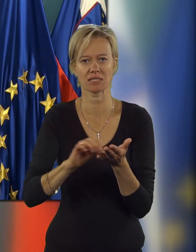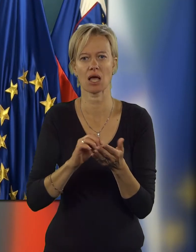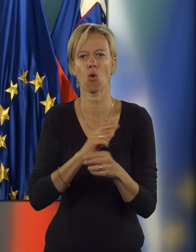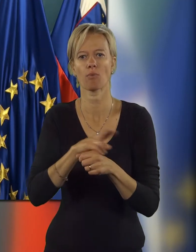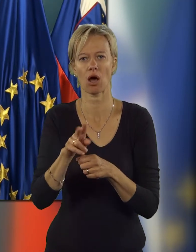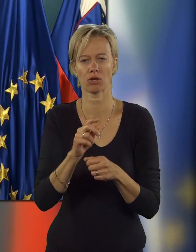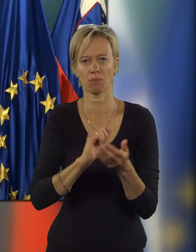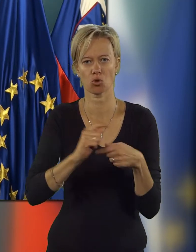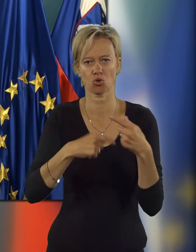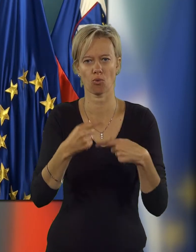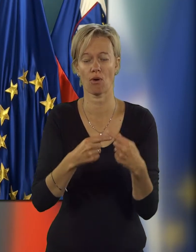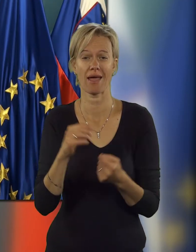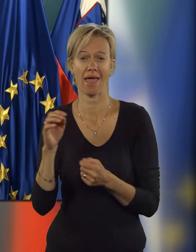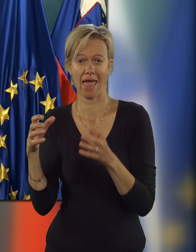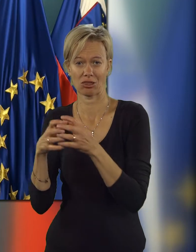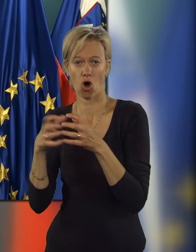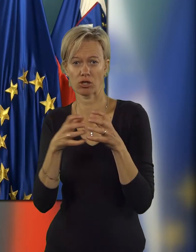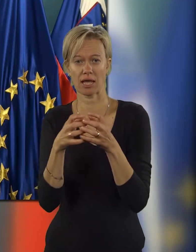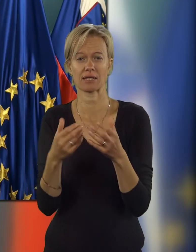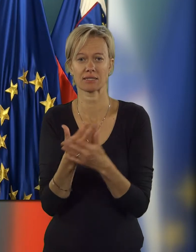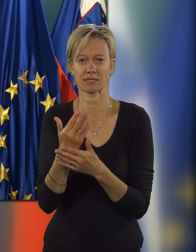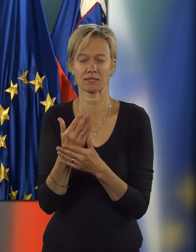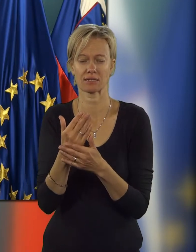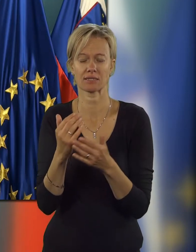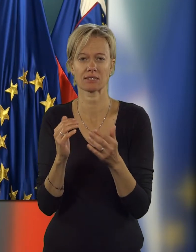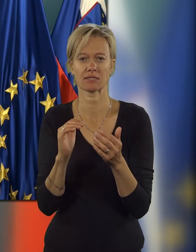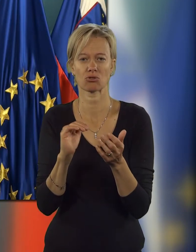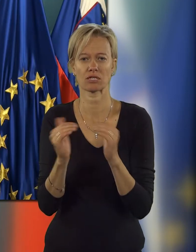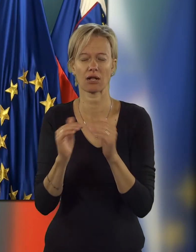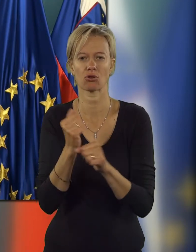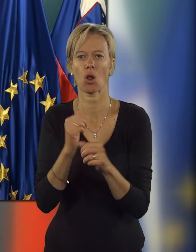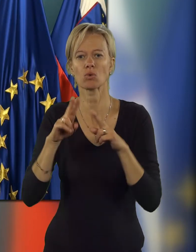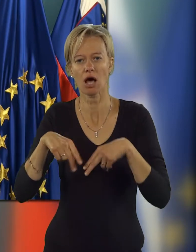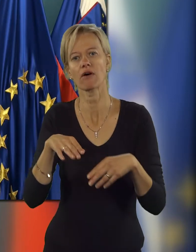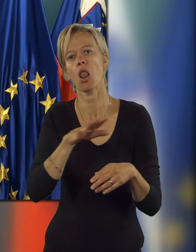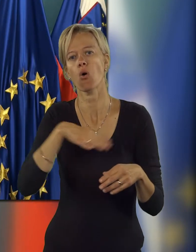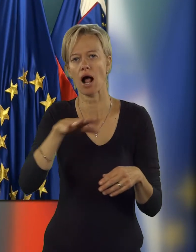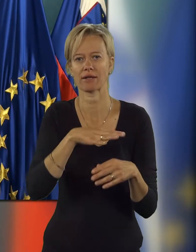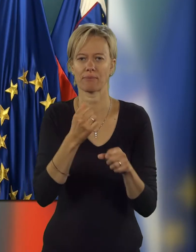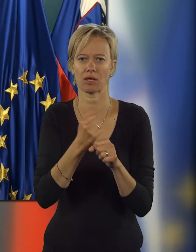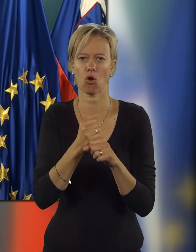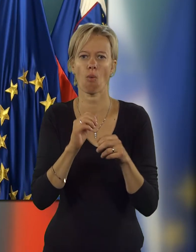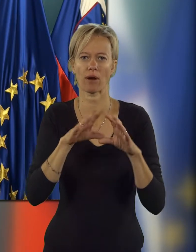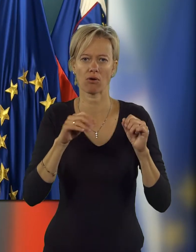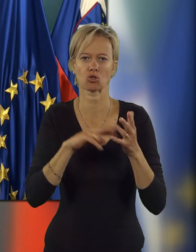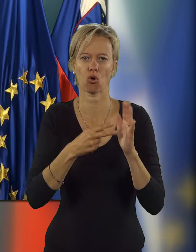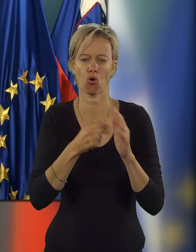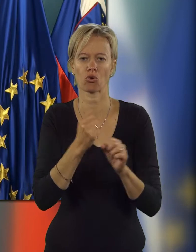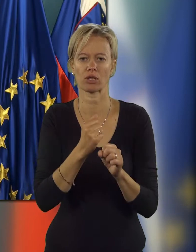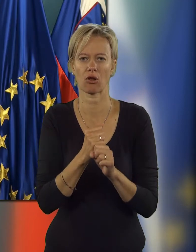upravnih postopkov. Torej enote centrov za socialno delo ostajajo v lokalnem okolju in upravljajo strokovno delo.